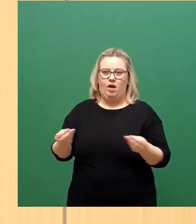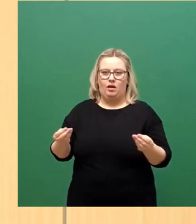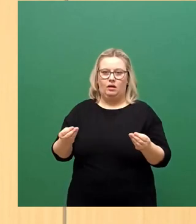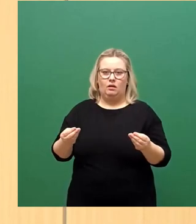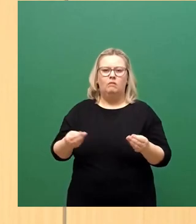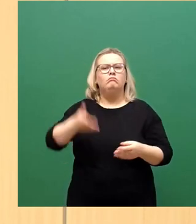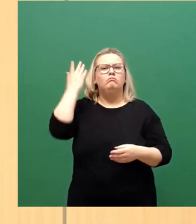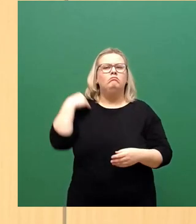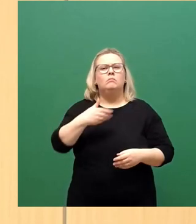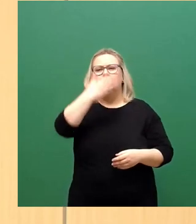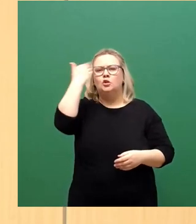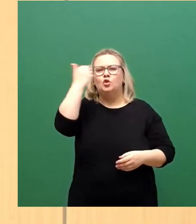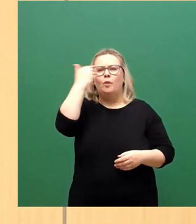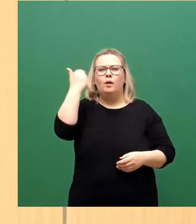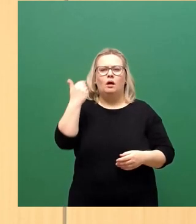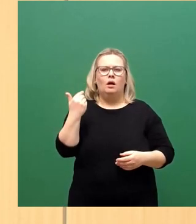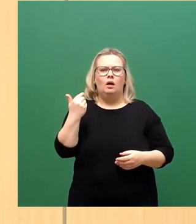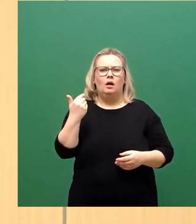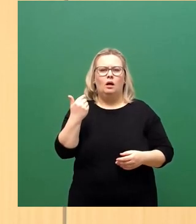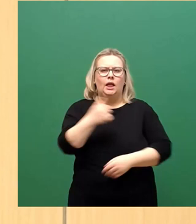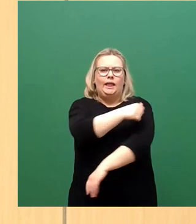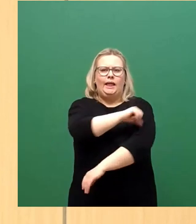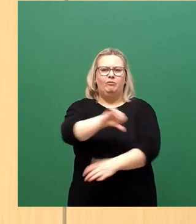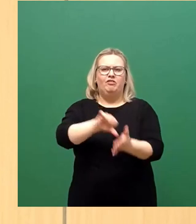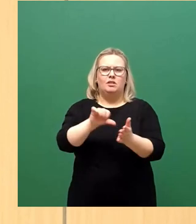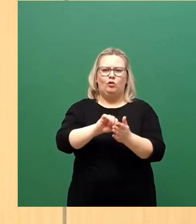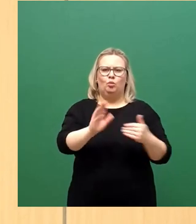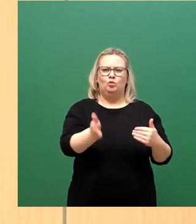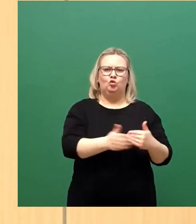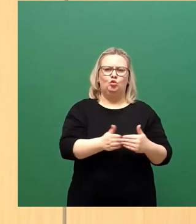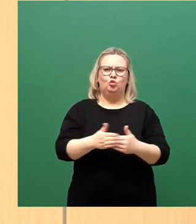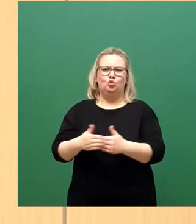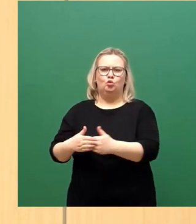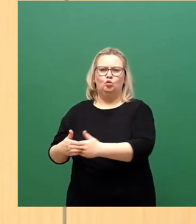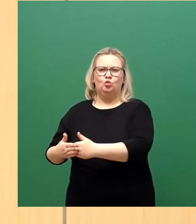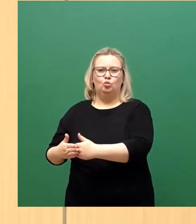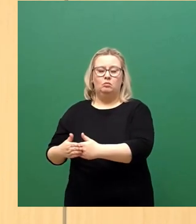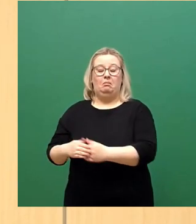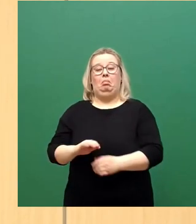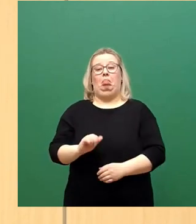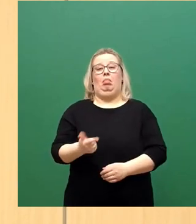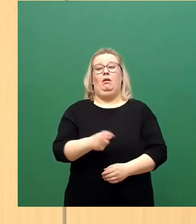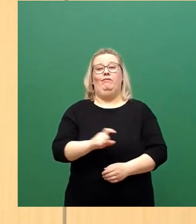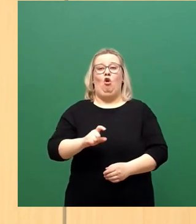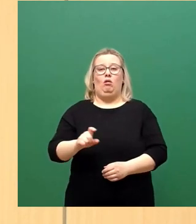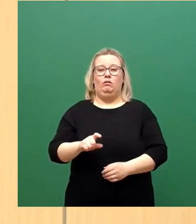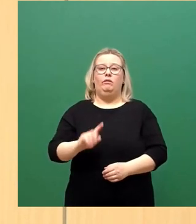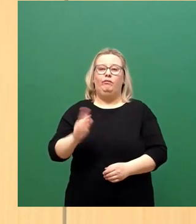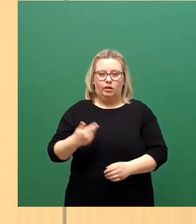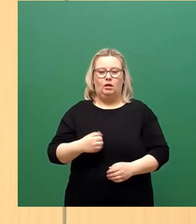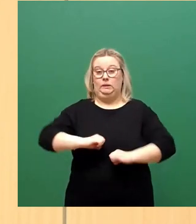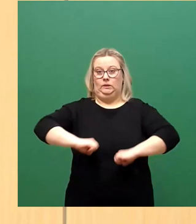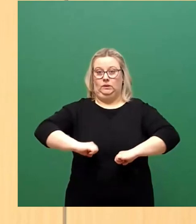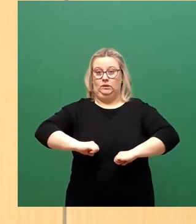Sommers, alle Impfzentren dicht gemacht, um sie einige Wochen später in hektischen